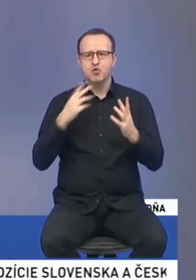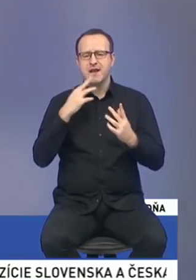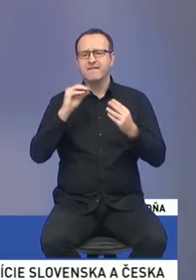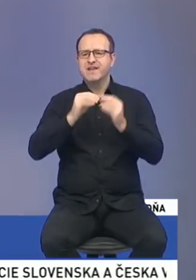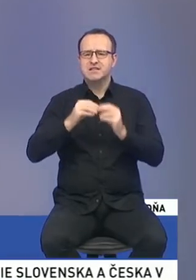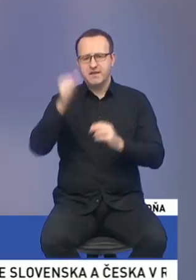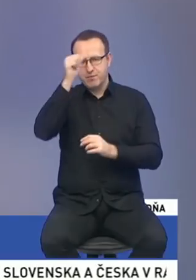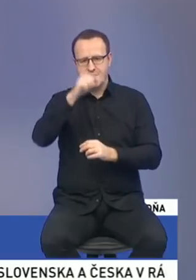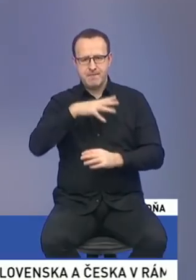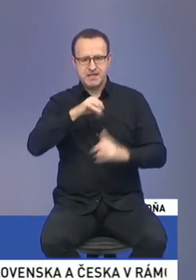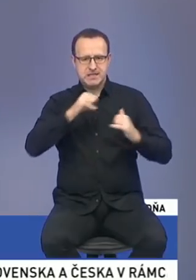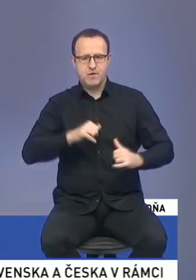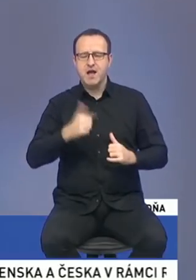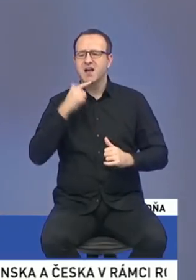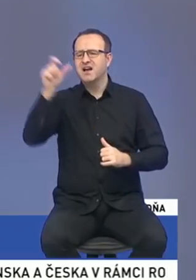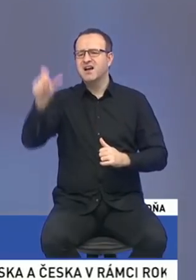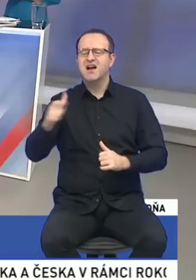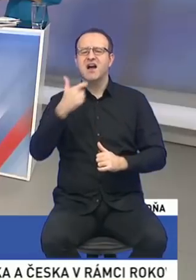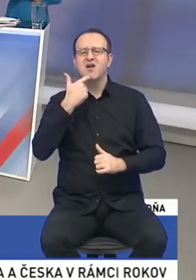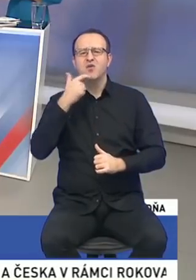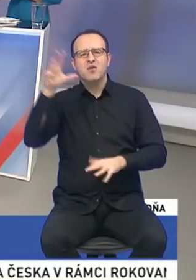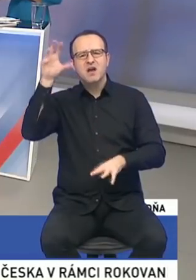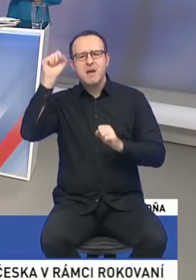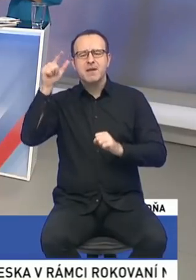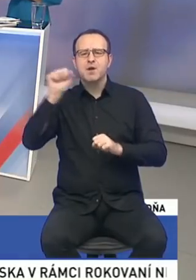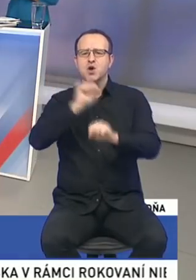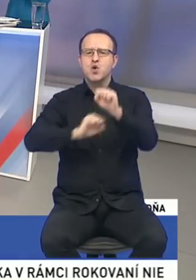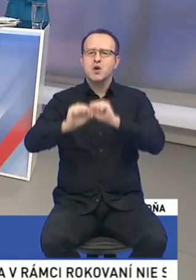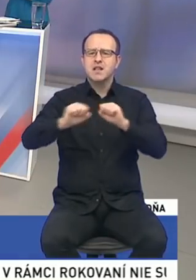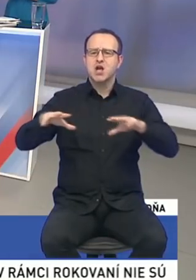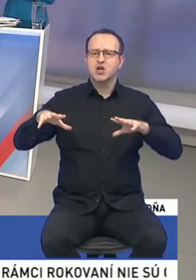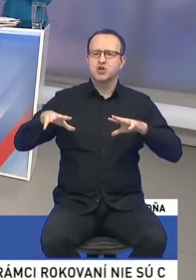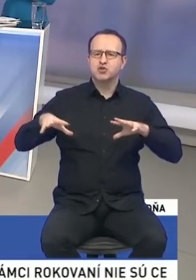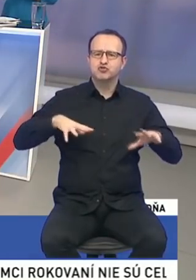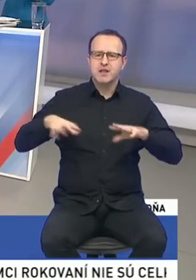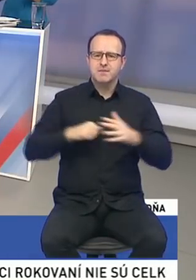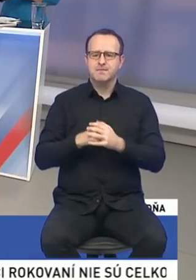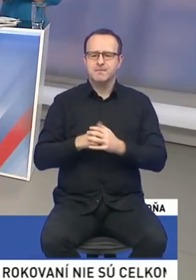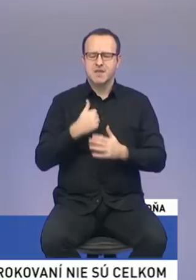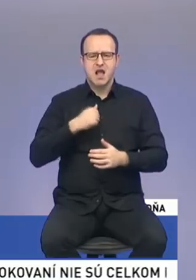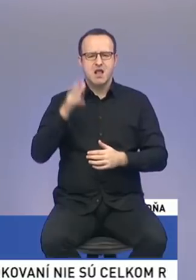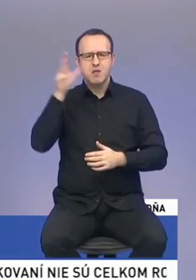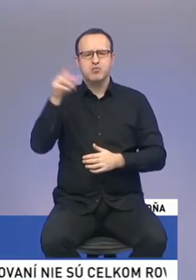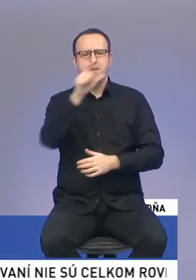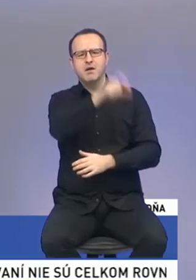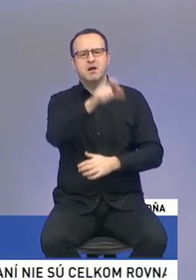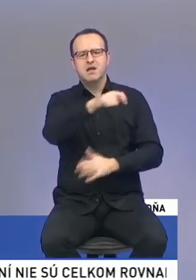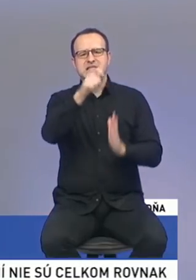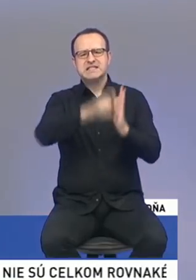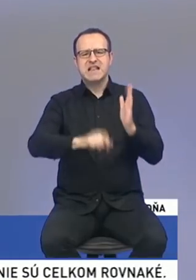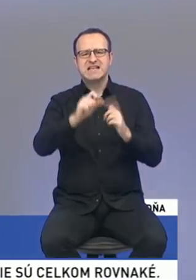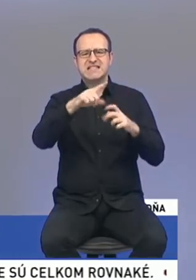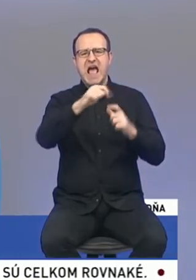vy vnímate tú ochranu žien a možno čo by ste ešte viac posilnili? Ja si v prvom rade, myslím, nebudem sa zaoberať stráňom SAS. Keď tu budete mať